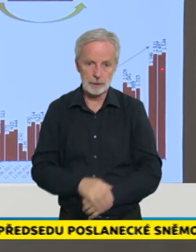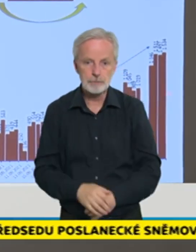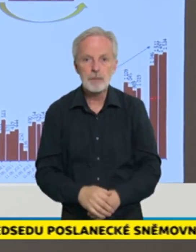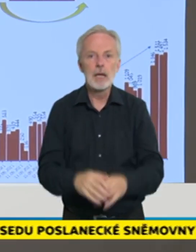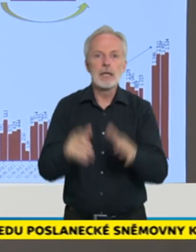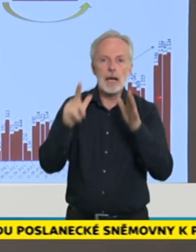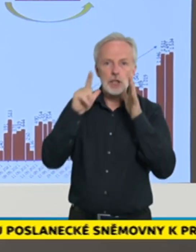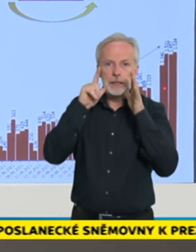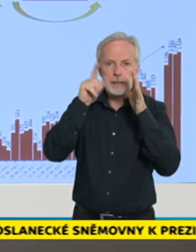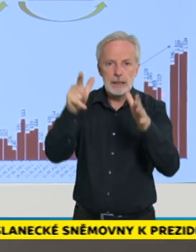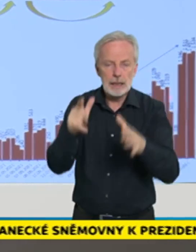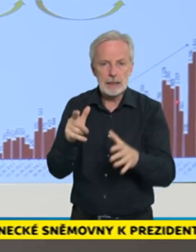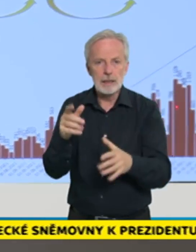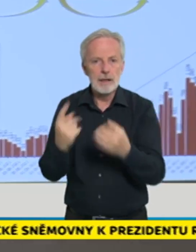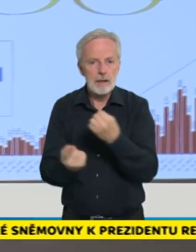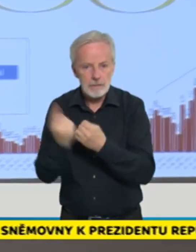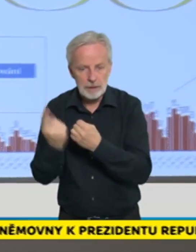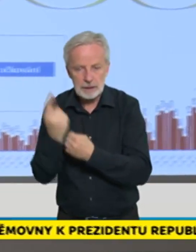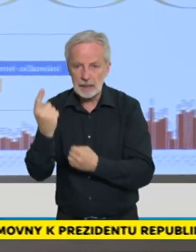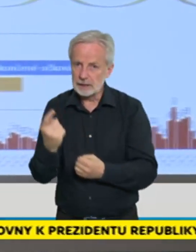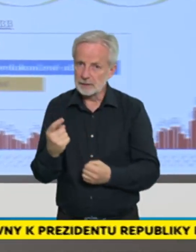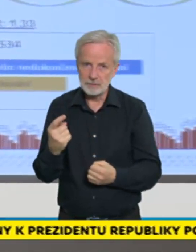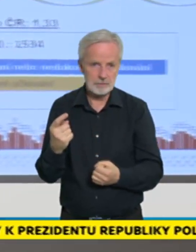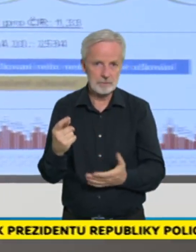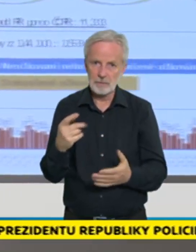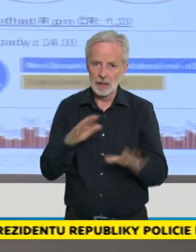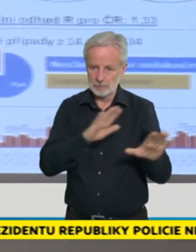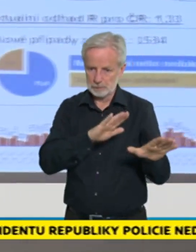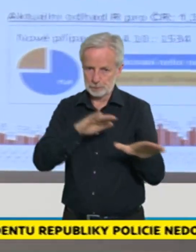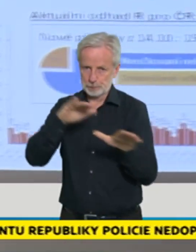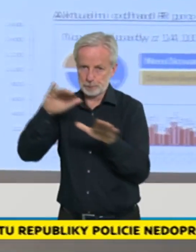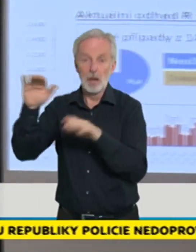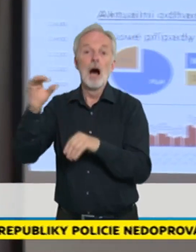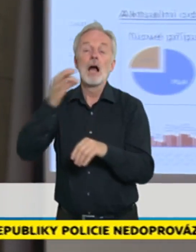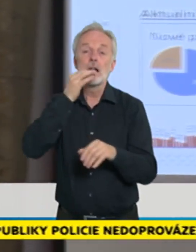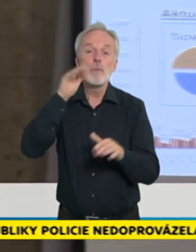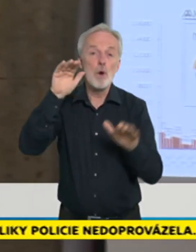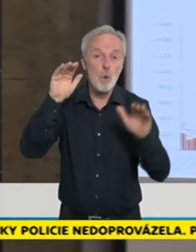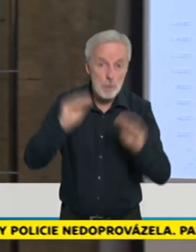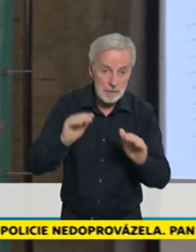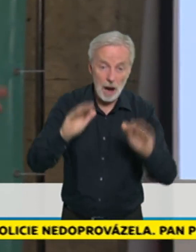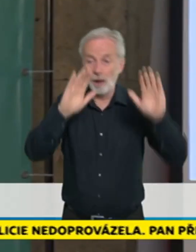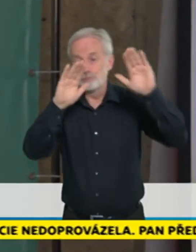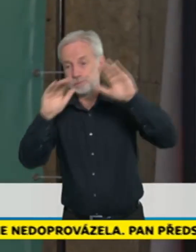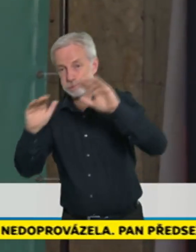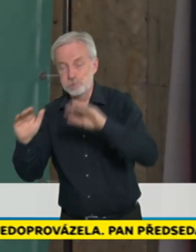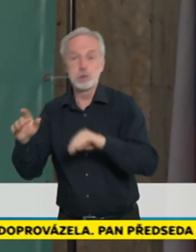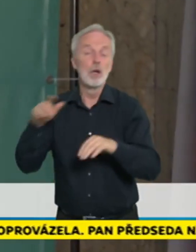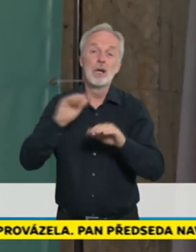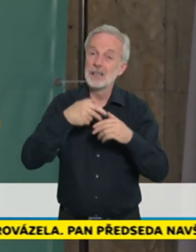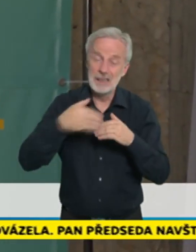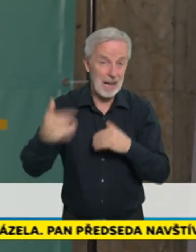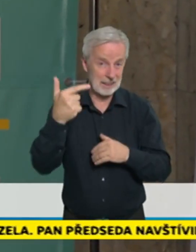kdyby se teď stal nějaký úplný zázrak, tak ten virus bude mít brznou dráhu další dva, tři týdny, to znamená, ještě to určitě